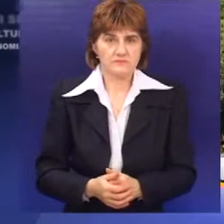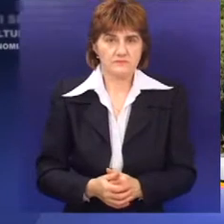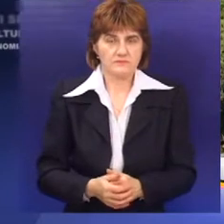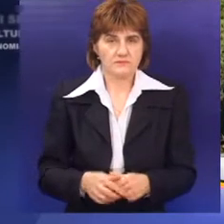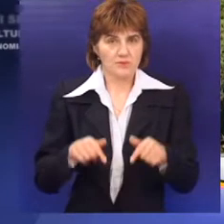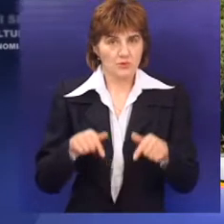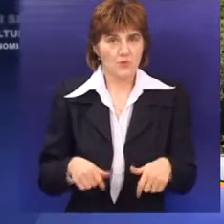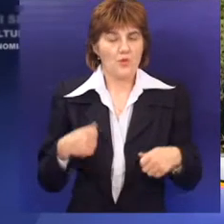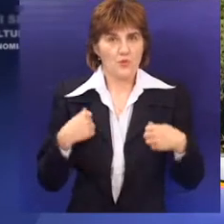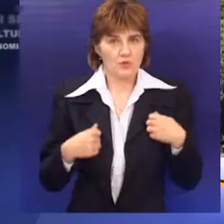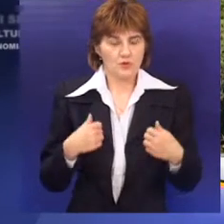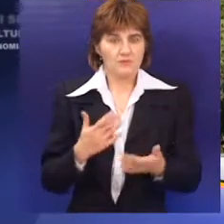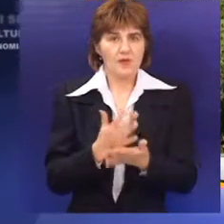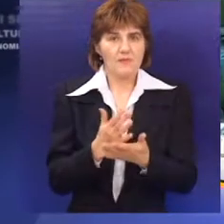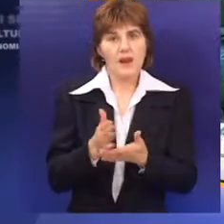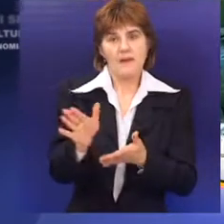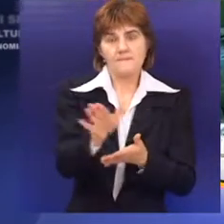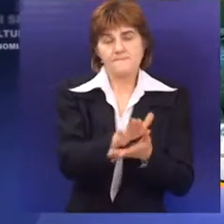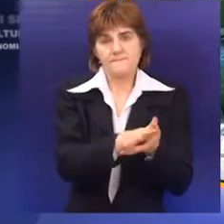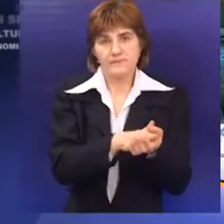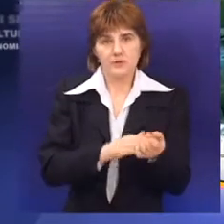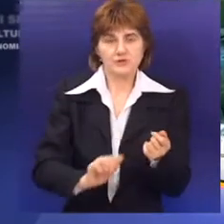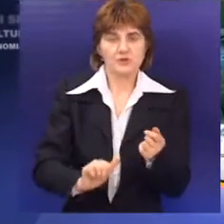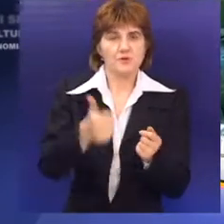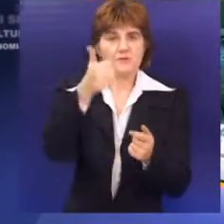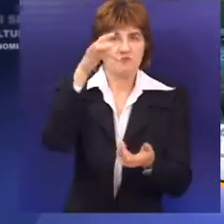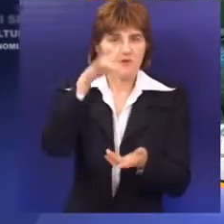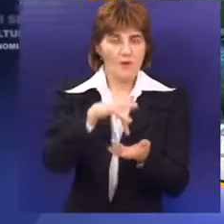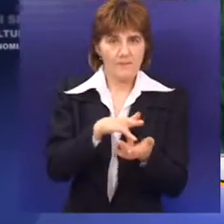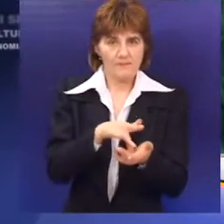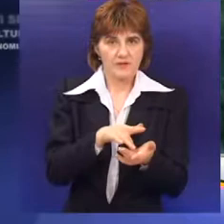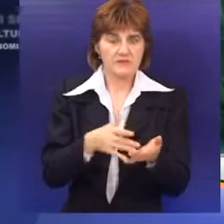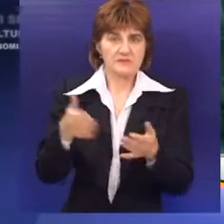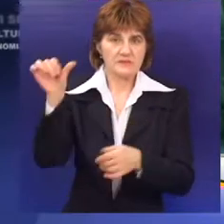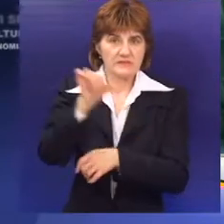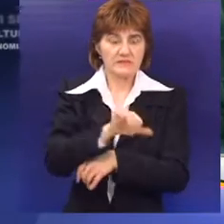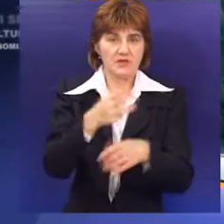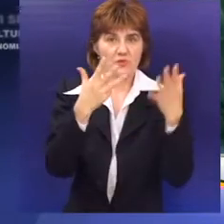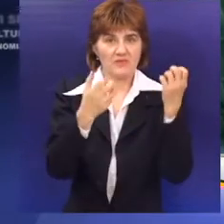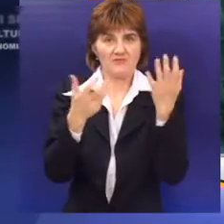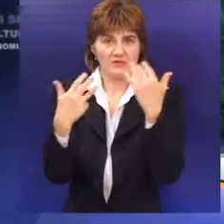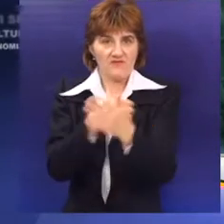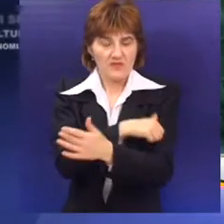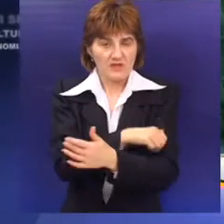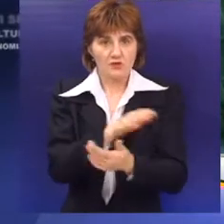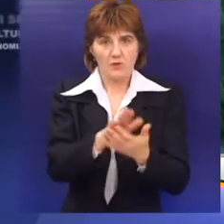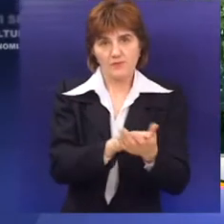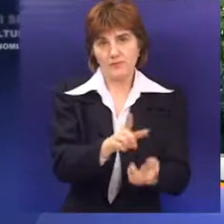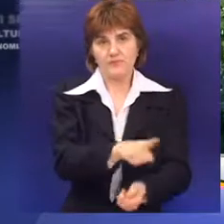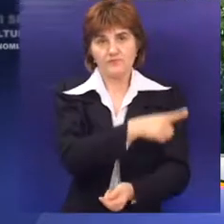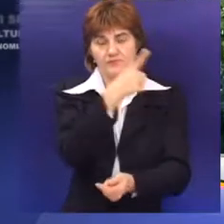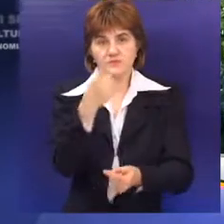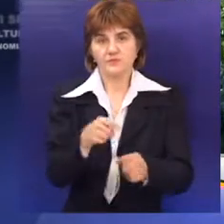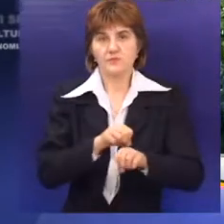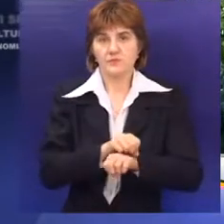Subotica je mesto gde je osnovana organska proizvodnja sa eksperimentalnom biostanicom davne 1990. godine i njena ideja je